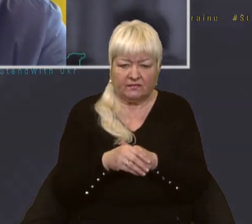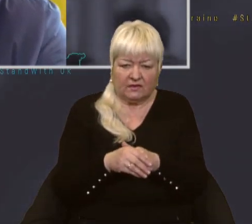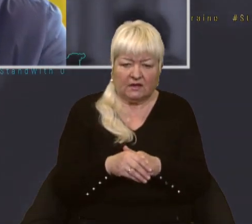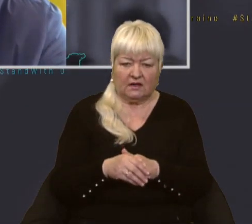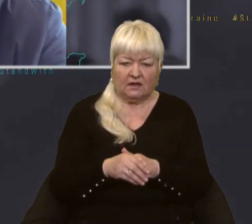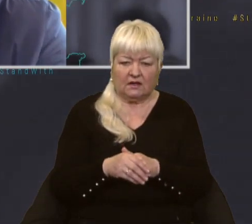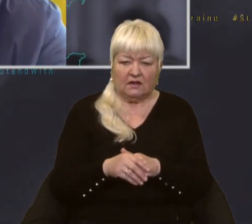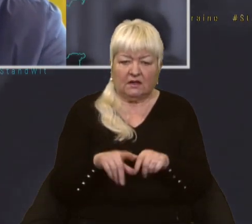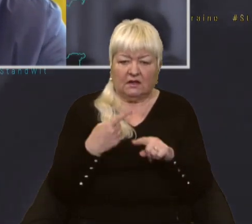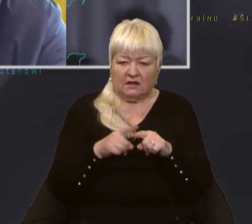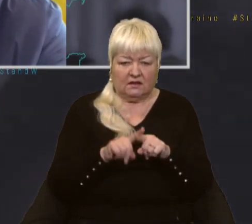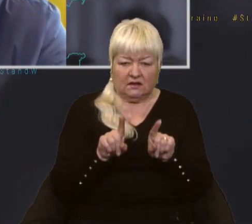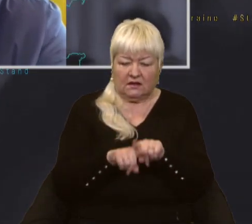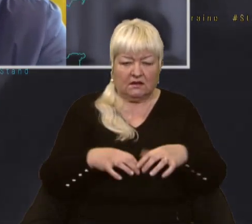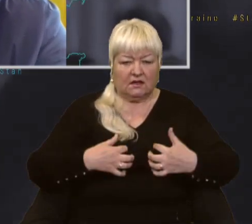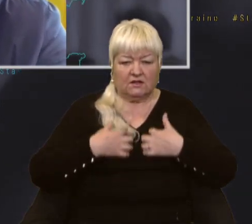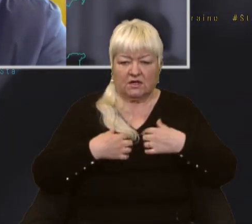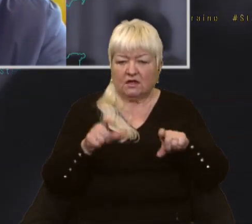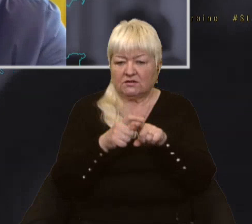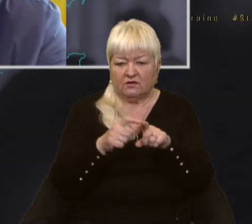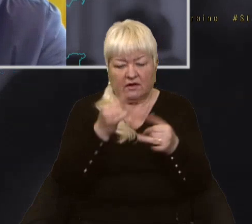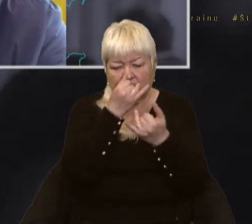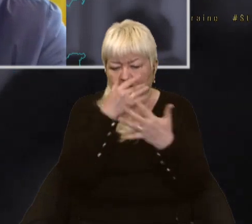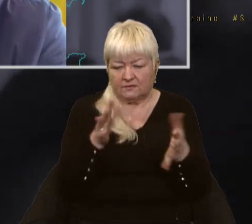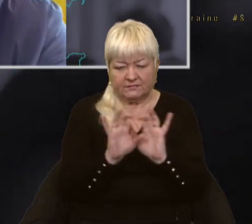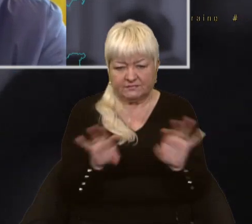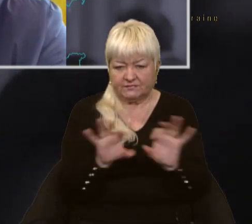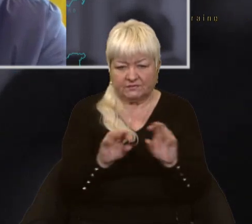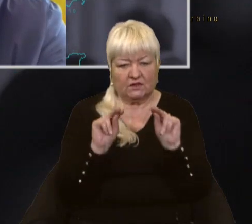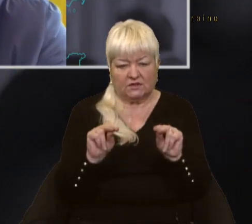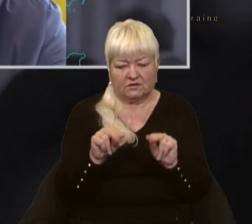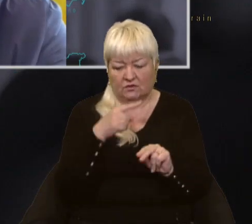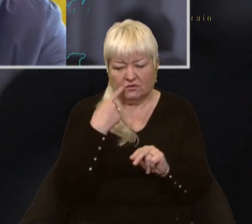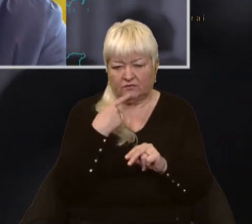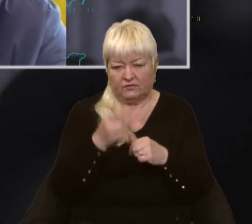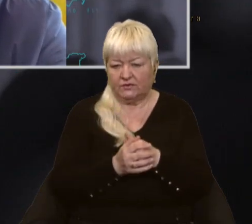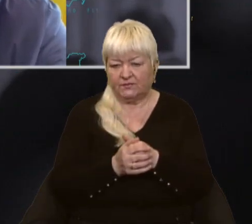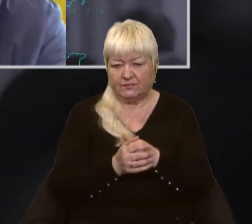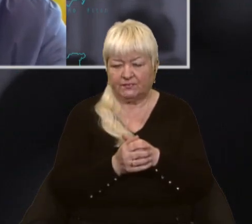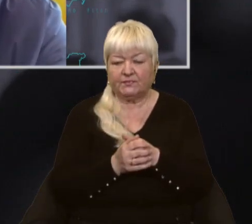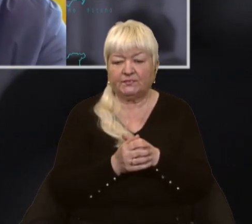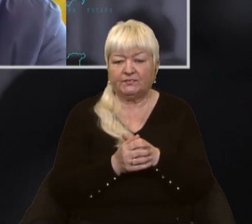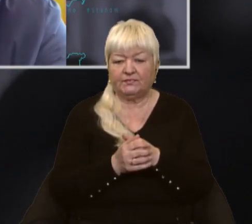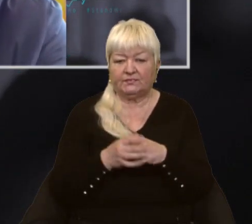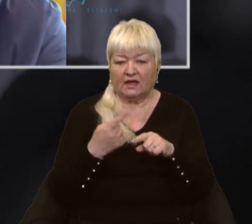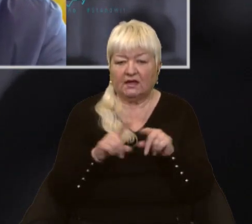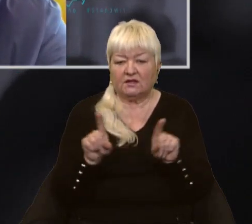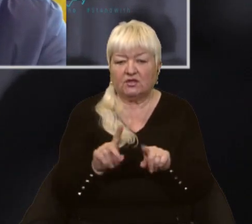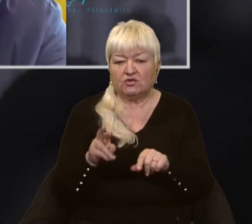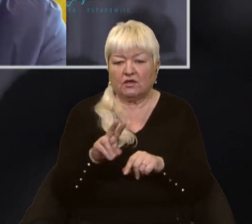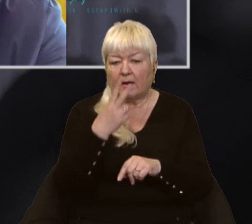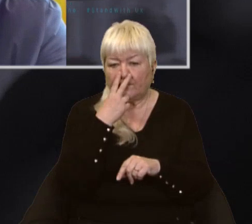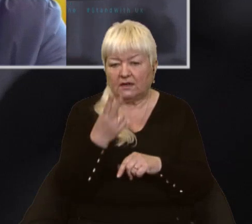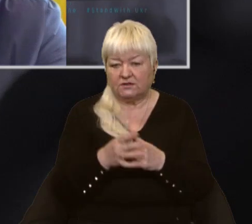такий жах, но словами не можна це описати, чесно, кажу відверто. Те, що я там бачив через